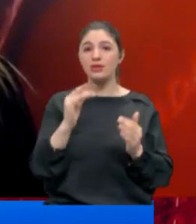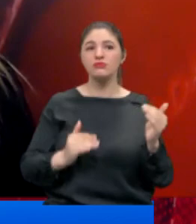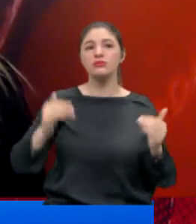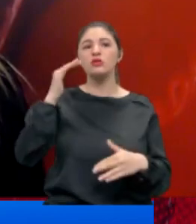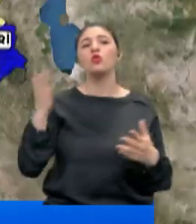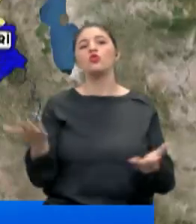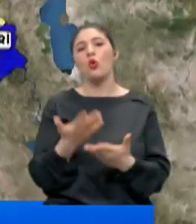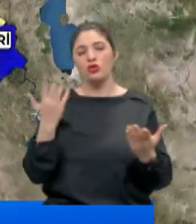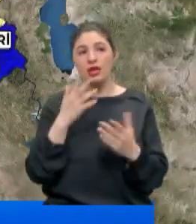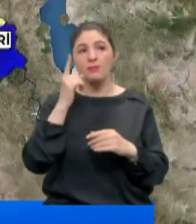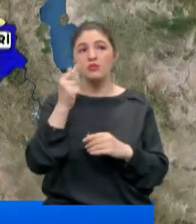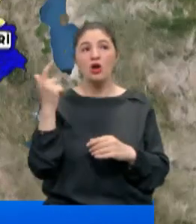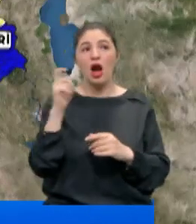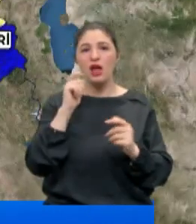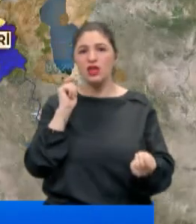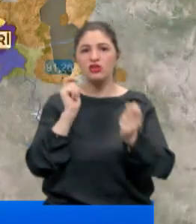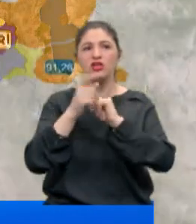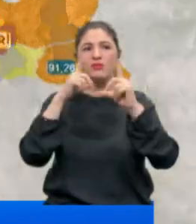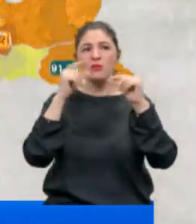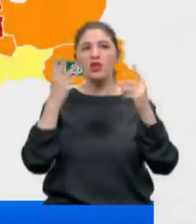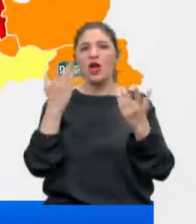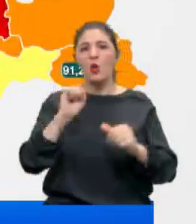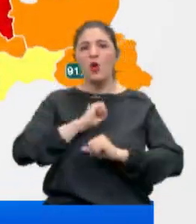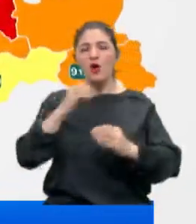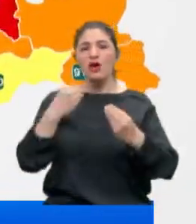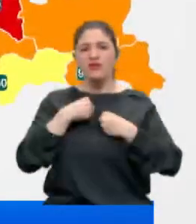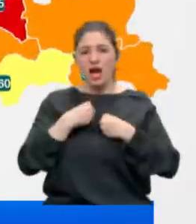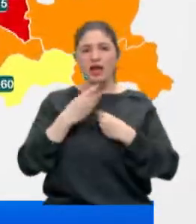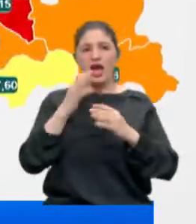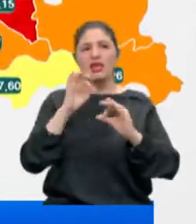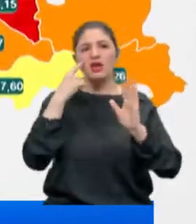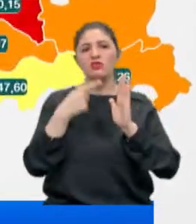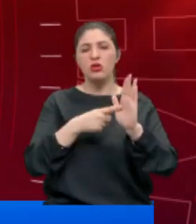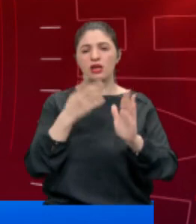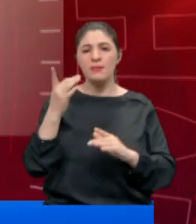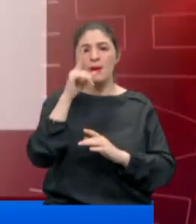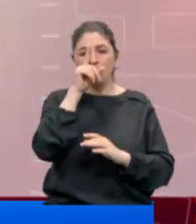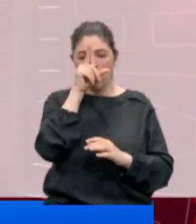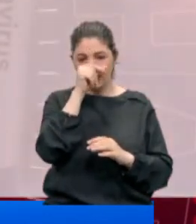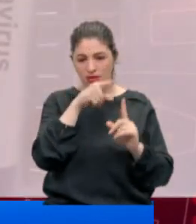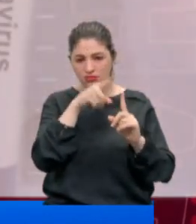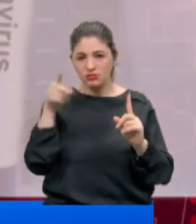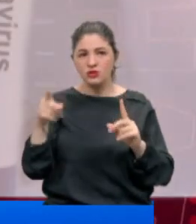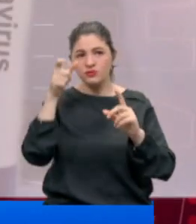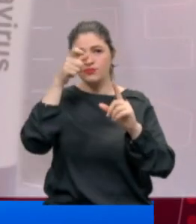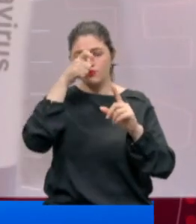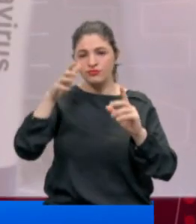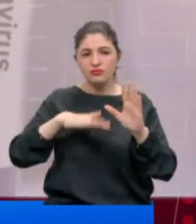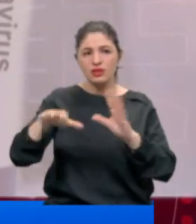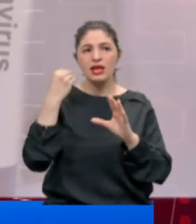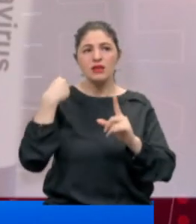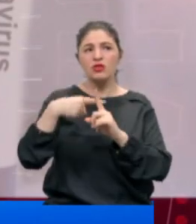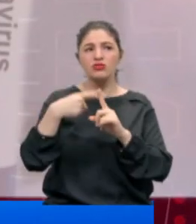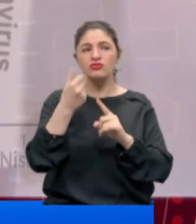geçti çoktan. 1,5 aydaki değişim tablonun ne kadar korkutucu olduğunun en net kanıtı. 1 Mart'tan bu yana Türkiye genelinde yeni vaka